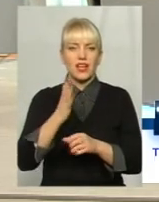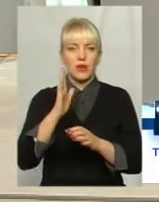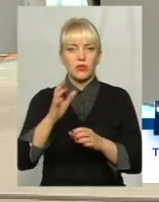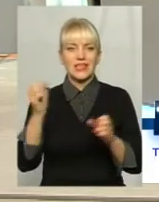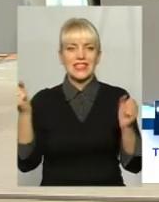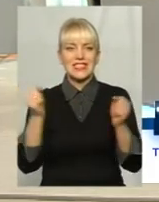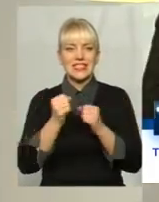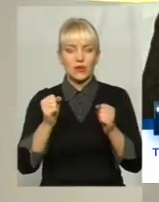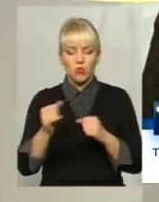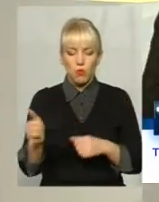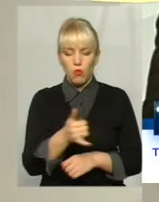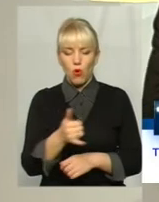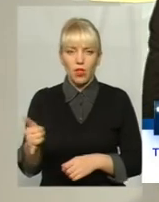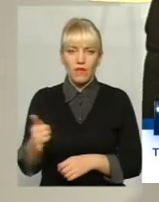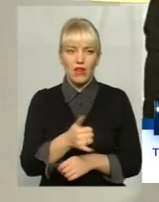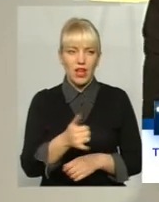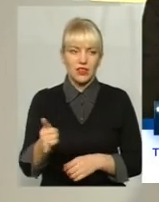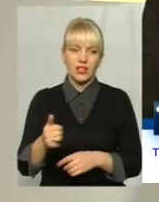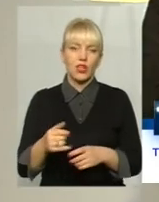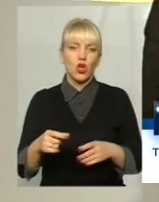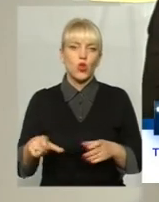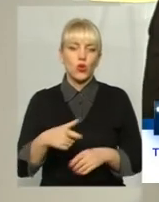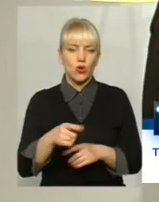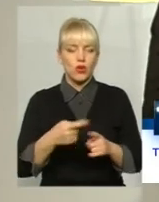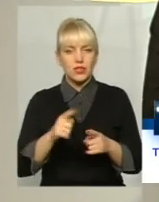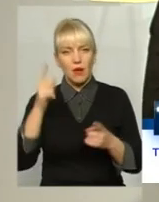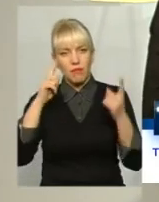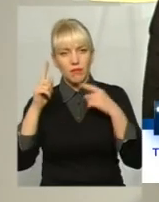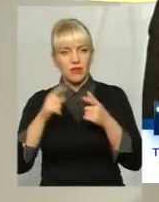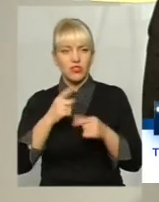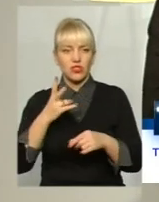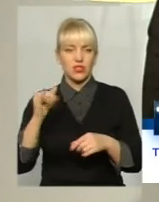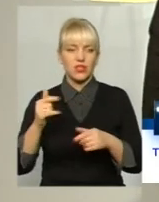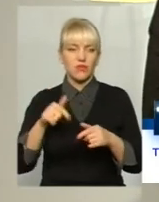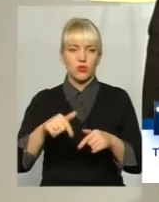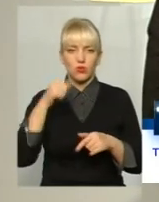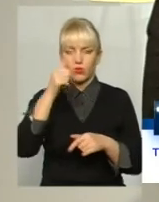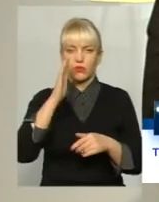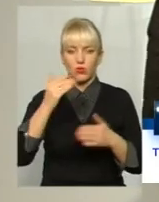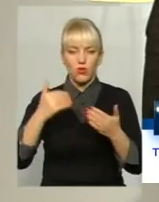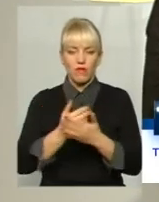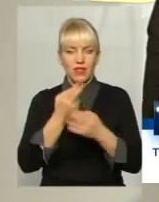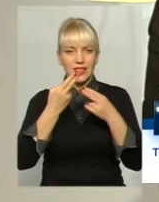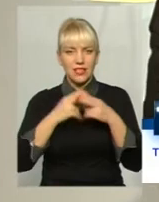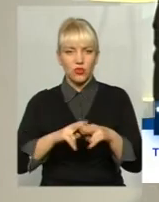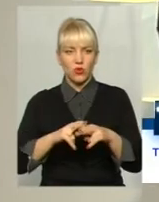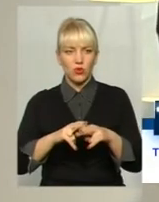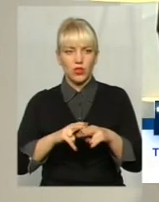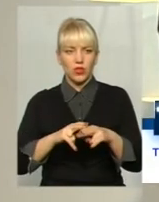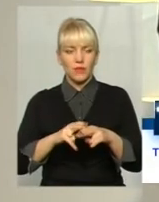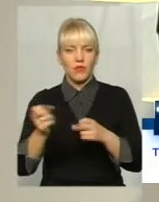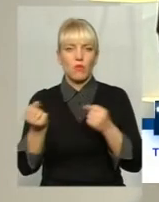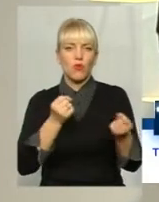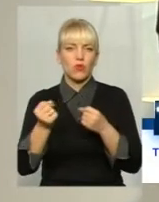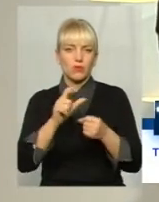От це, я так розумію, це от міф-не міф про те, що все ж таки, ну, будуть цього року використовувати нову технологію боротьби